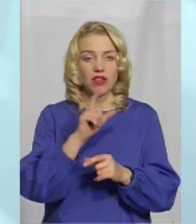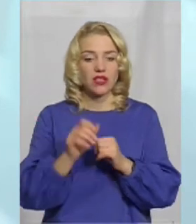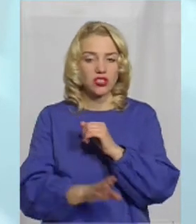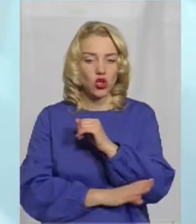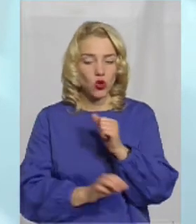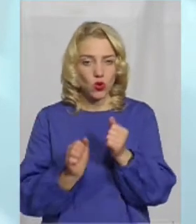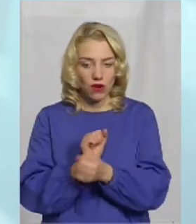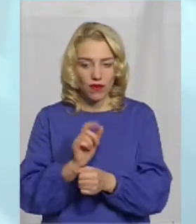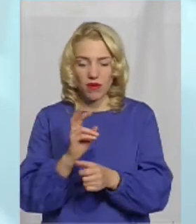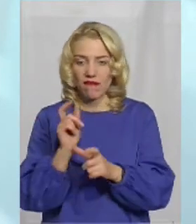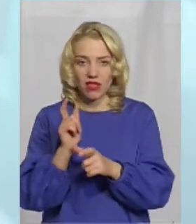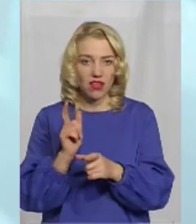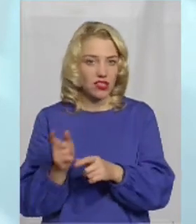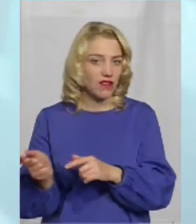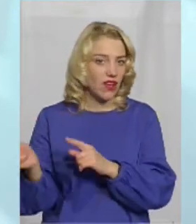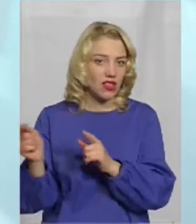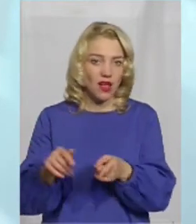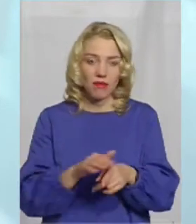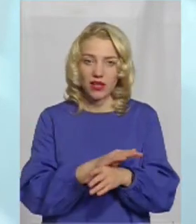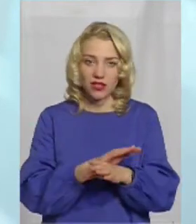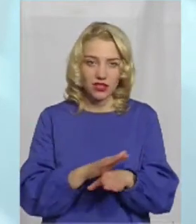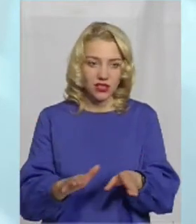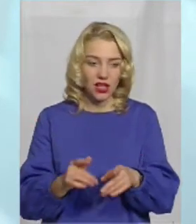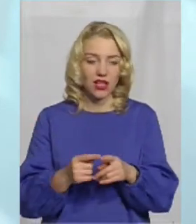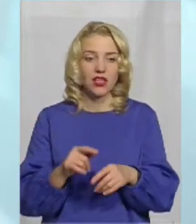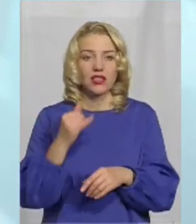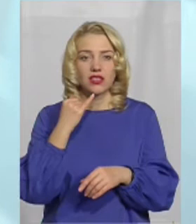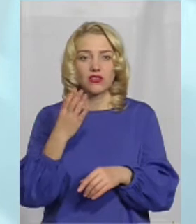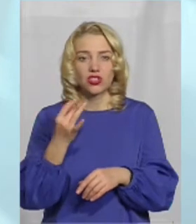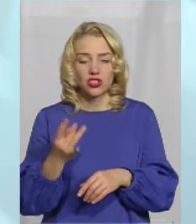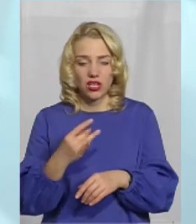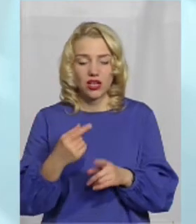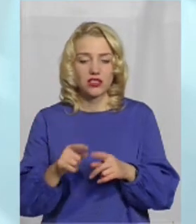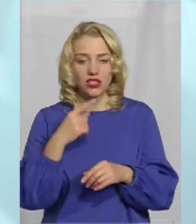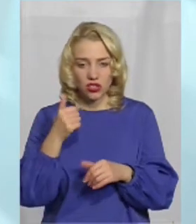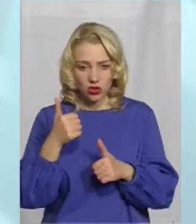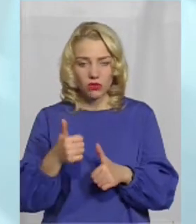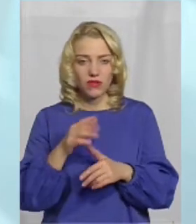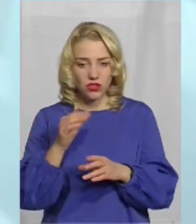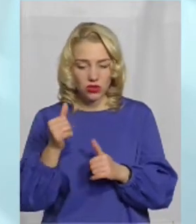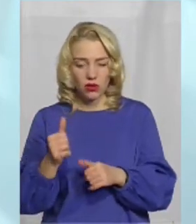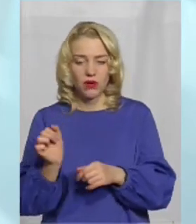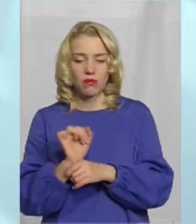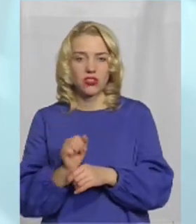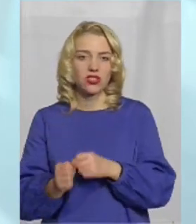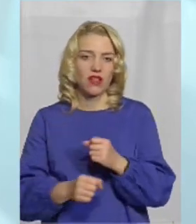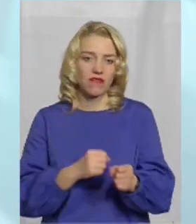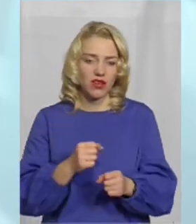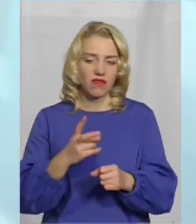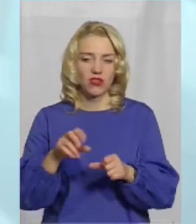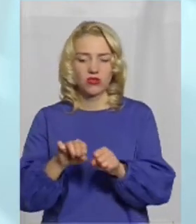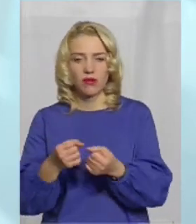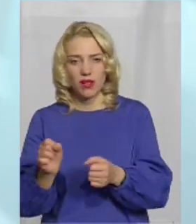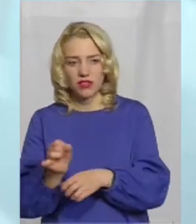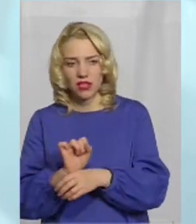вантажівка так і не приїхала. Вона зателефонувала до продавця ще раз, він сказав, що все добре, машина виїхала, але зламалась в дорозі, там